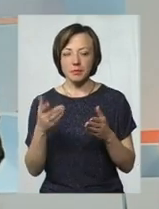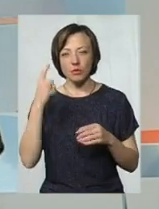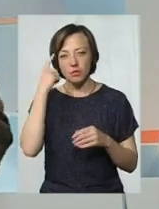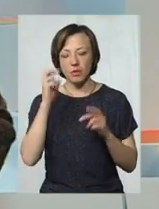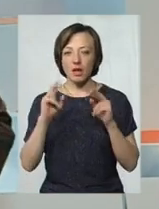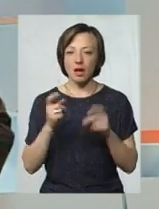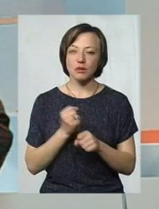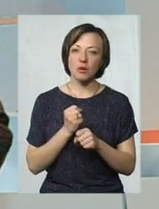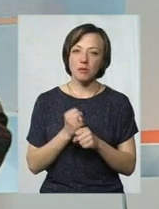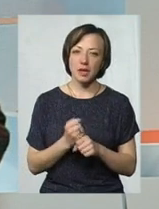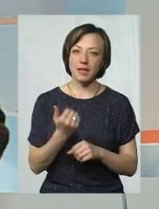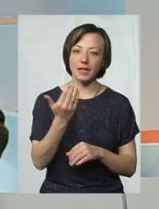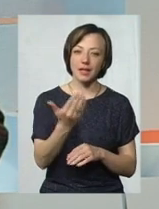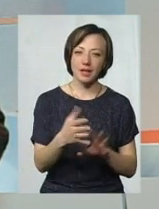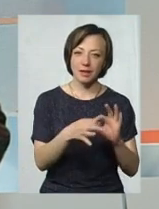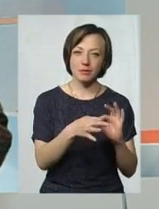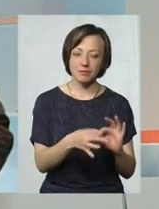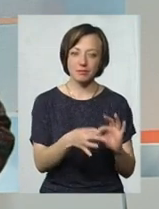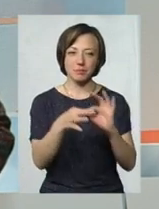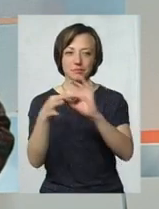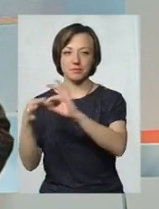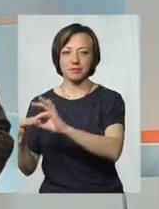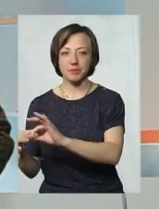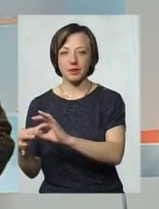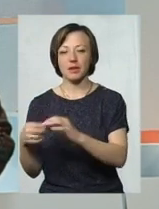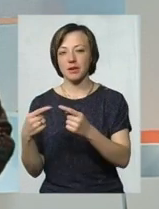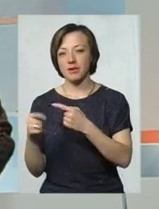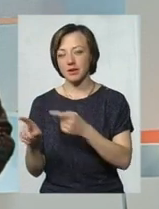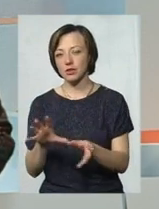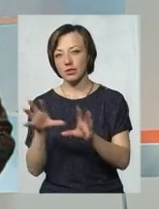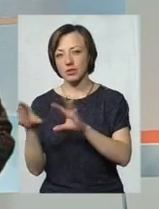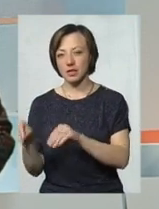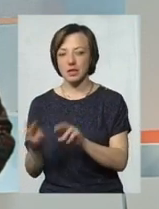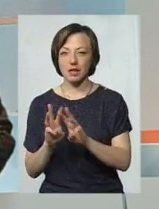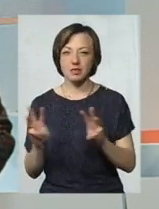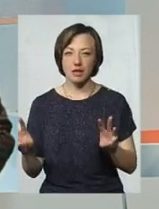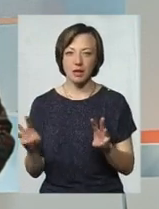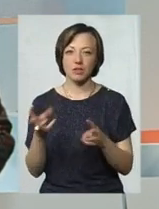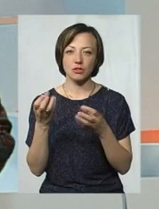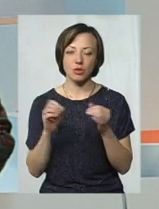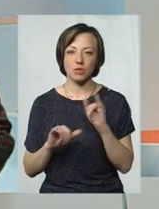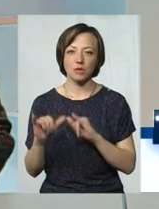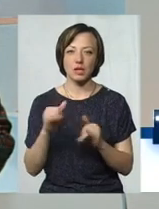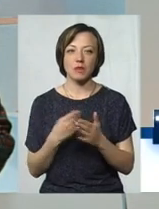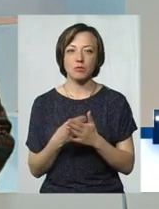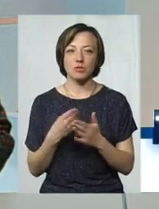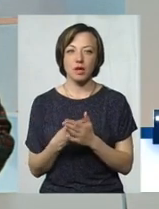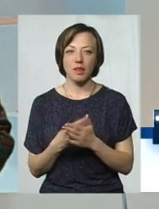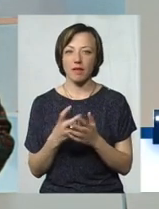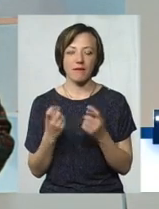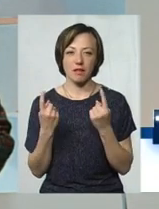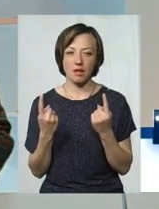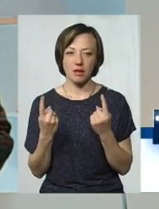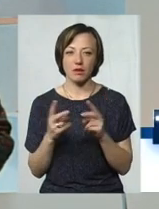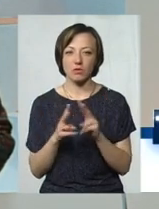так, щоб клієнти їхні, які були там, потрапили в інші ресурси, на сайт їхній ще десь. Бюджети не дуже великі. Тобто